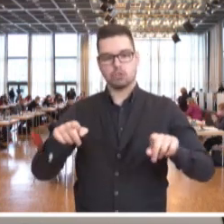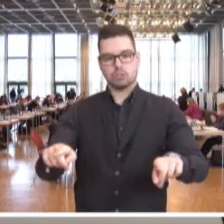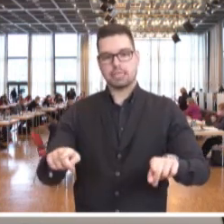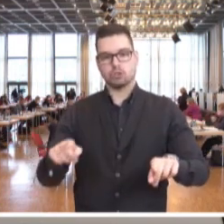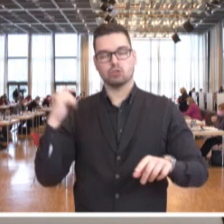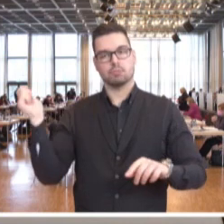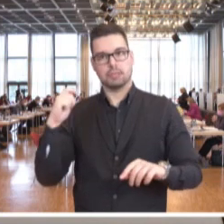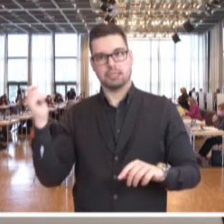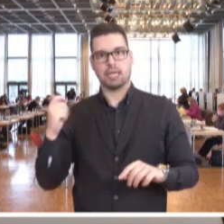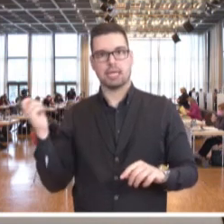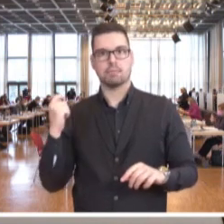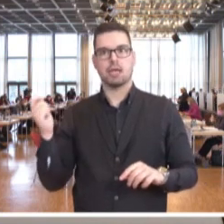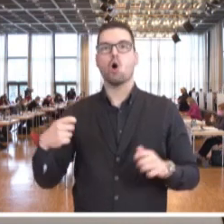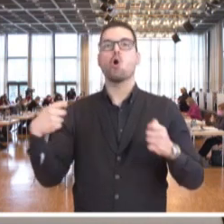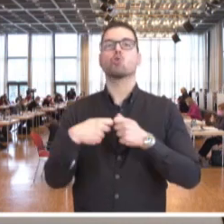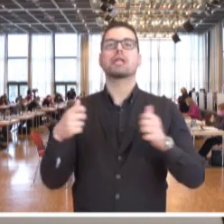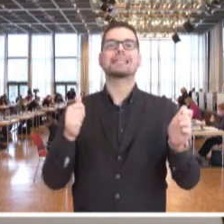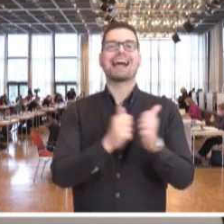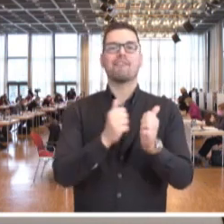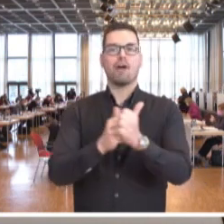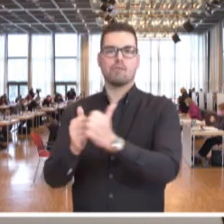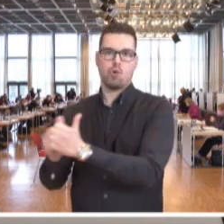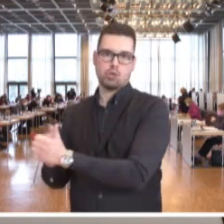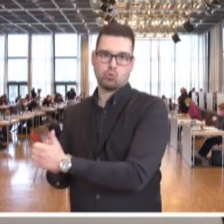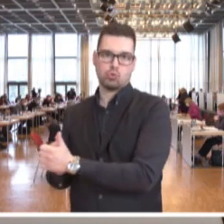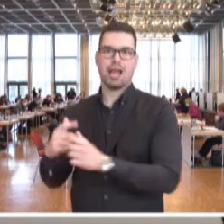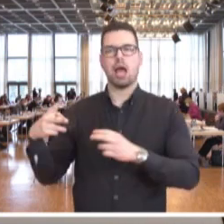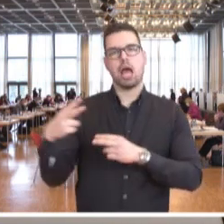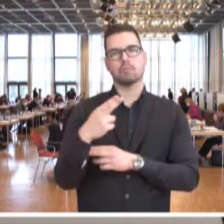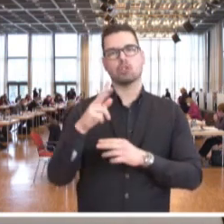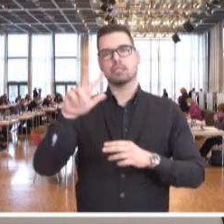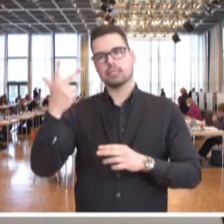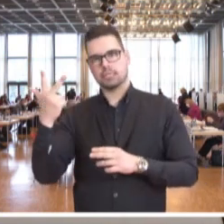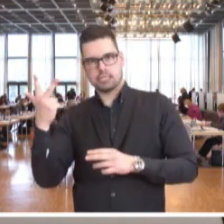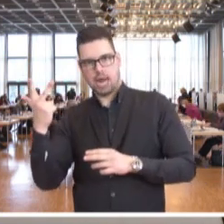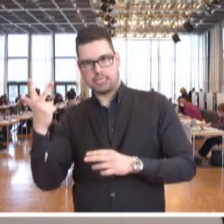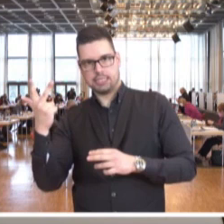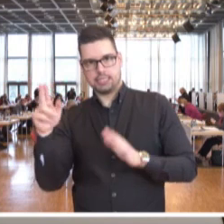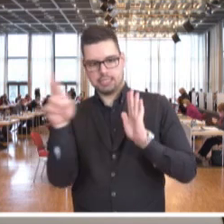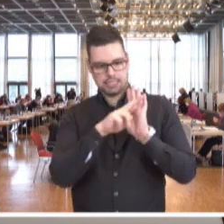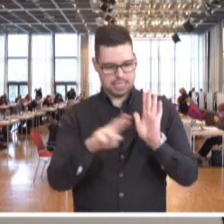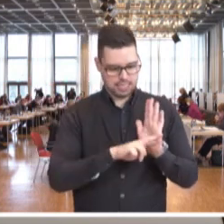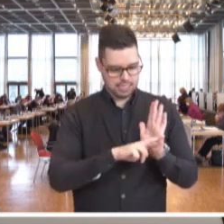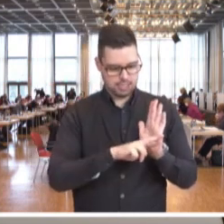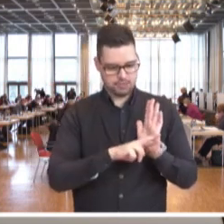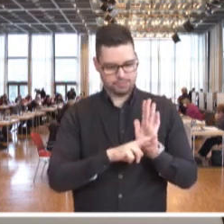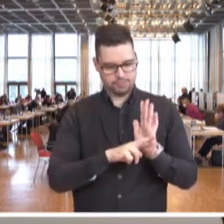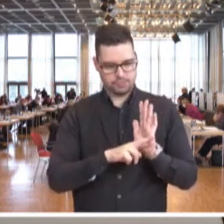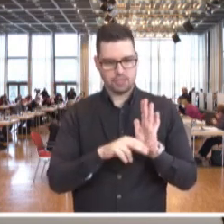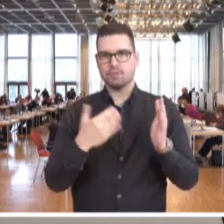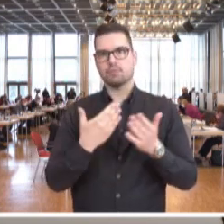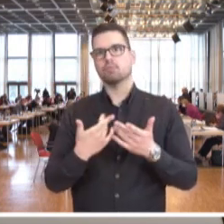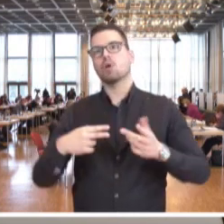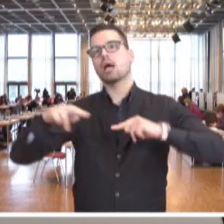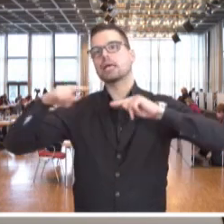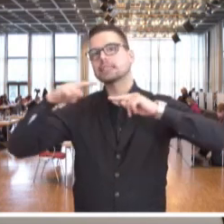vom bisherigen Anwendungsbereich der Kontaktnachverfolgung in Abschnitt 3 geregelt, erfassten Einrichtungen wie etwa